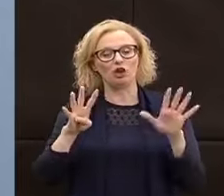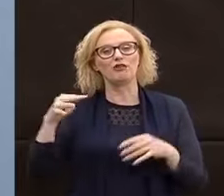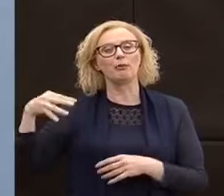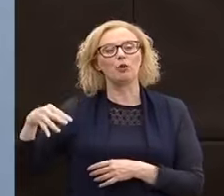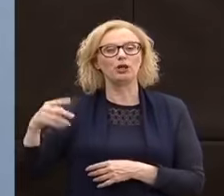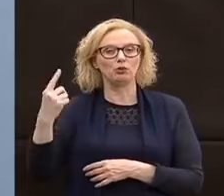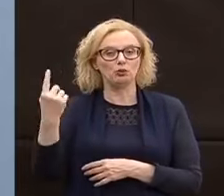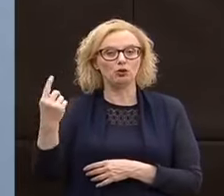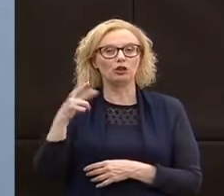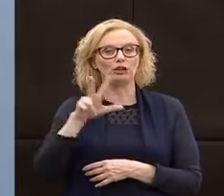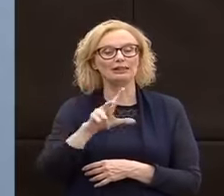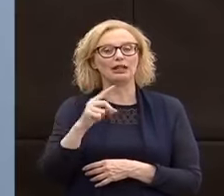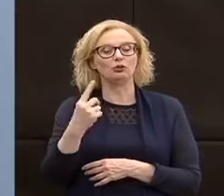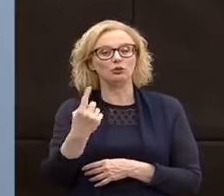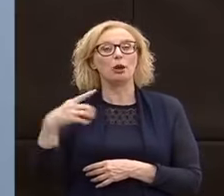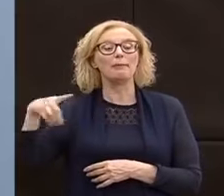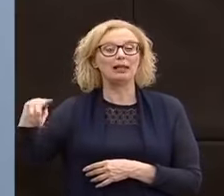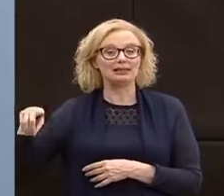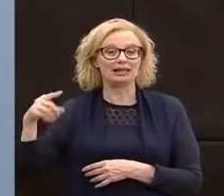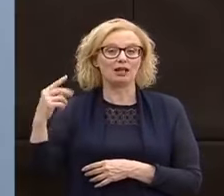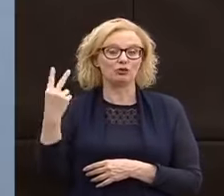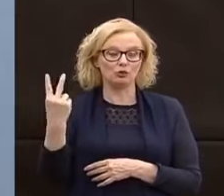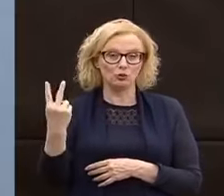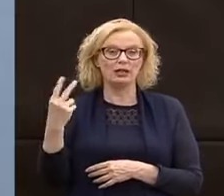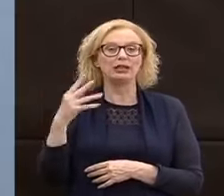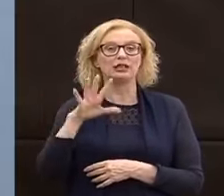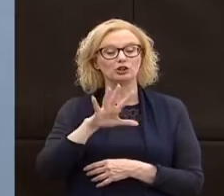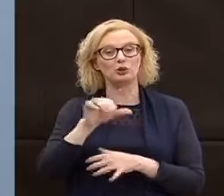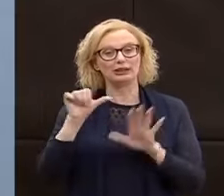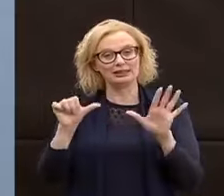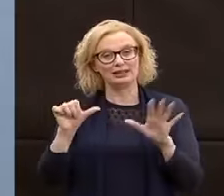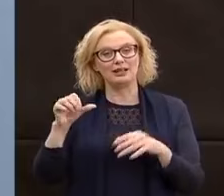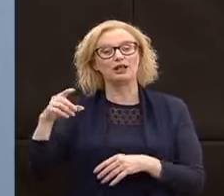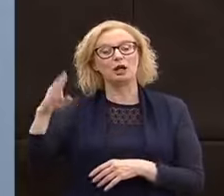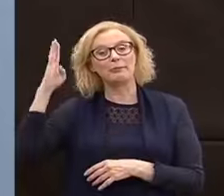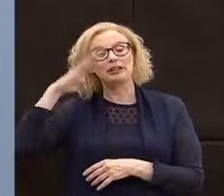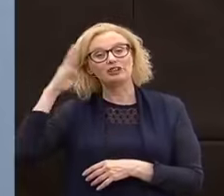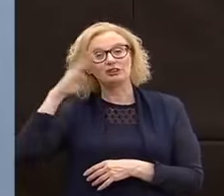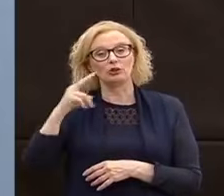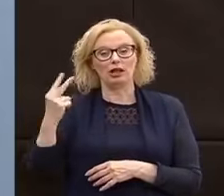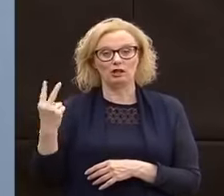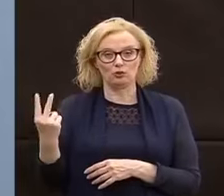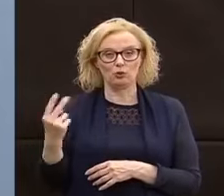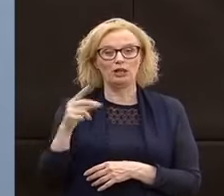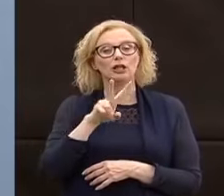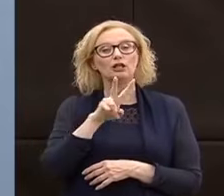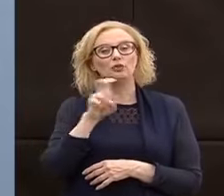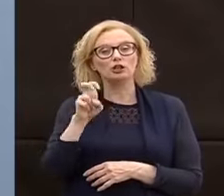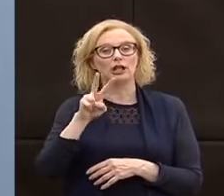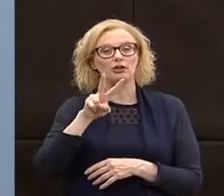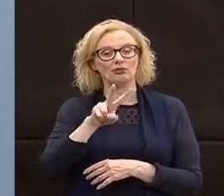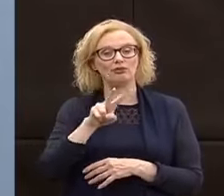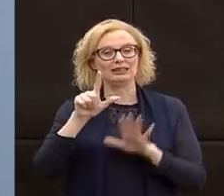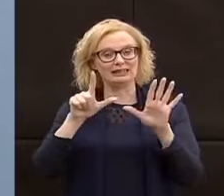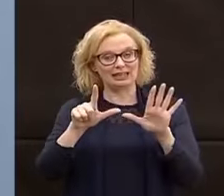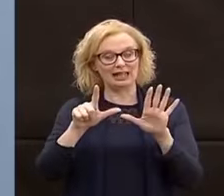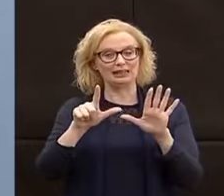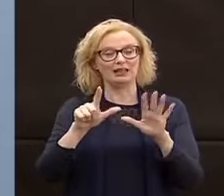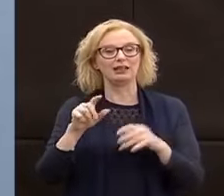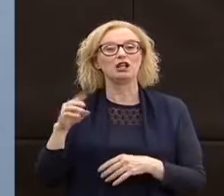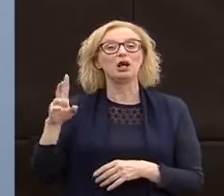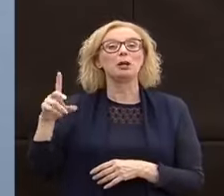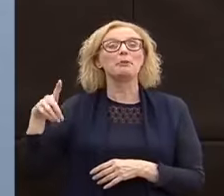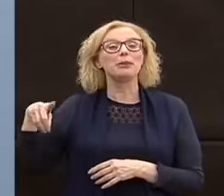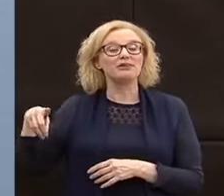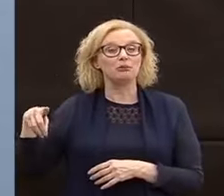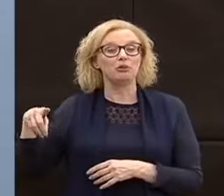uno che porta a 31, a Pellizzano due che porta a 56, a Pergine Valsugana due che porta a 227, a Pieve